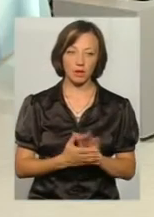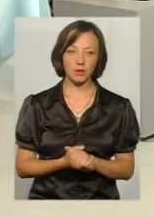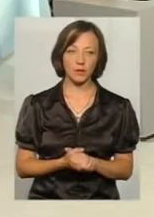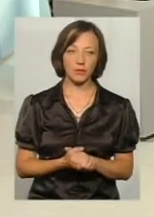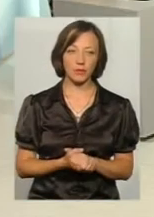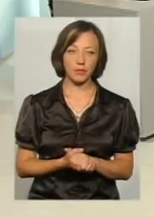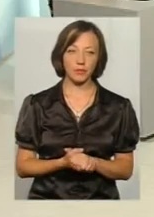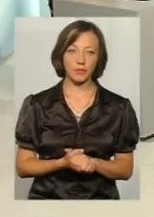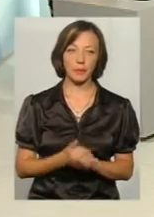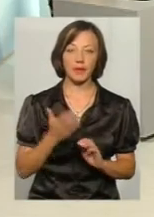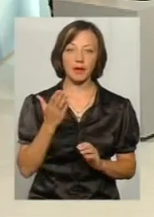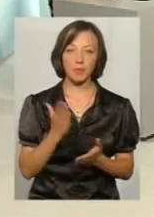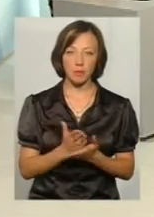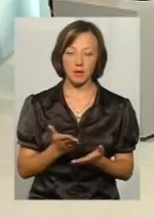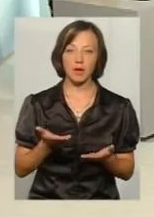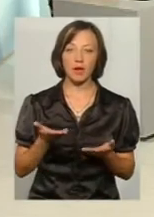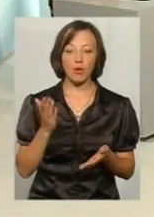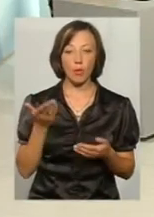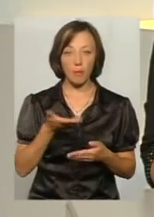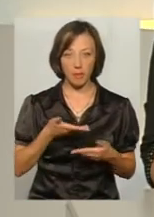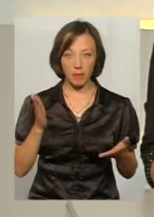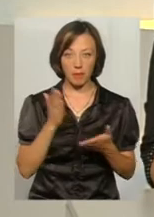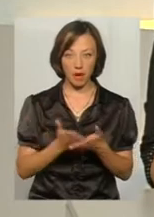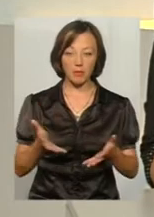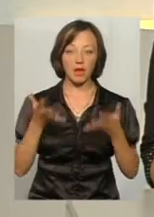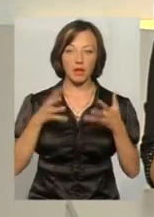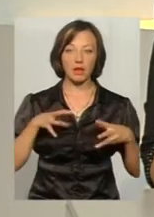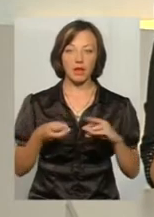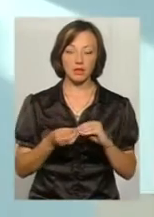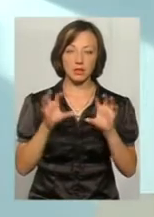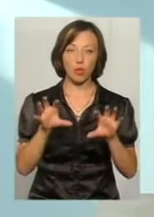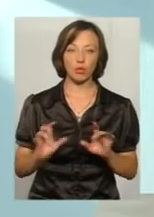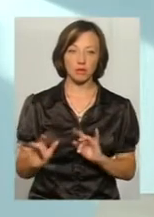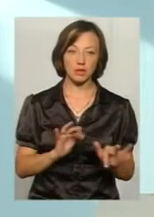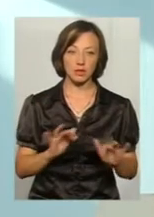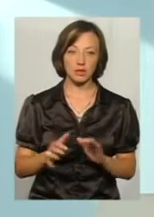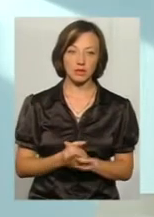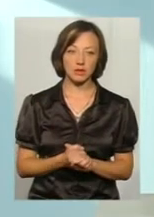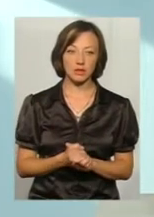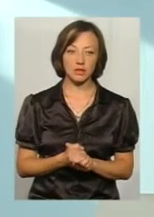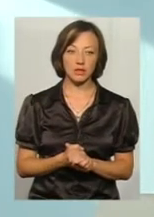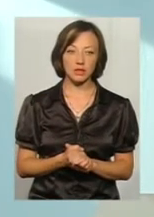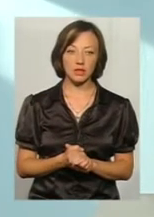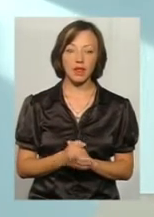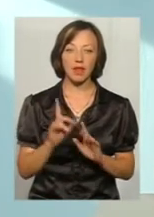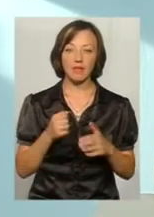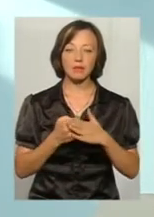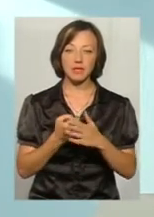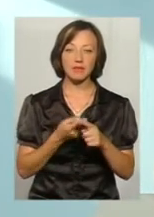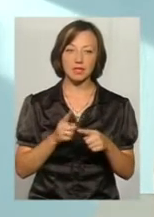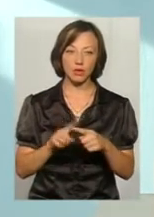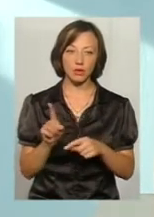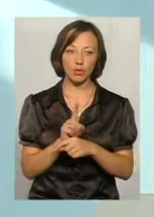Ми вже маємо такі чіткі наслідки цього закону в дії? Ну, я думаю, навіть на підставі цієї норми